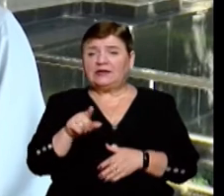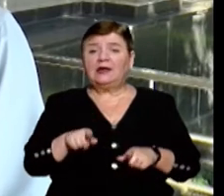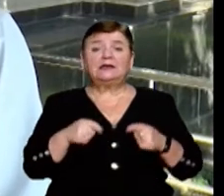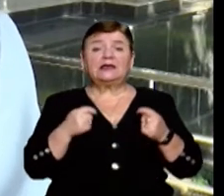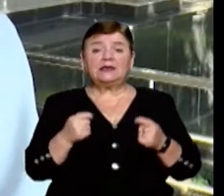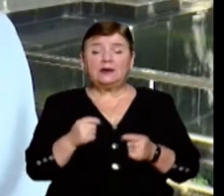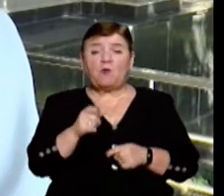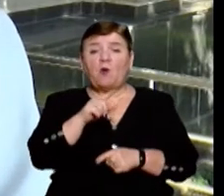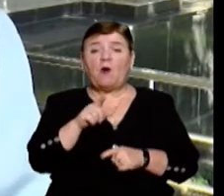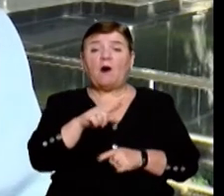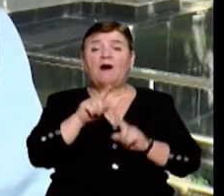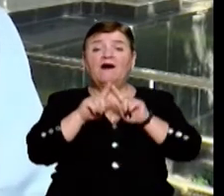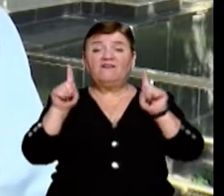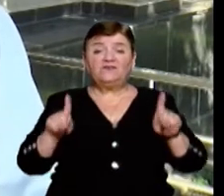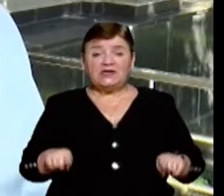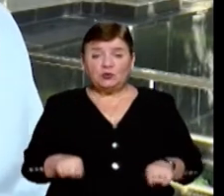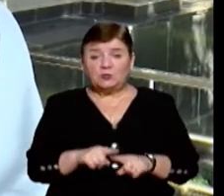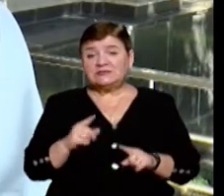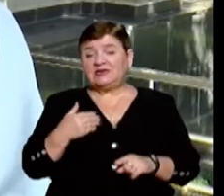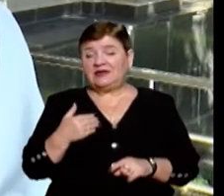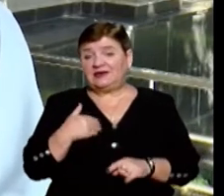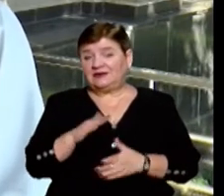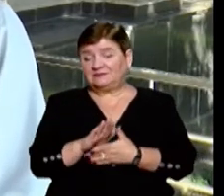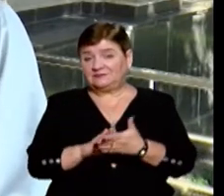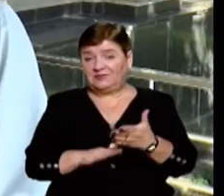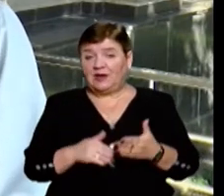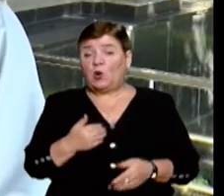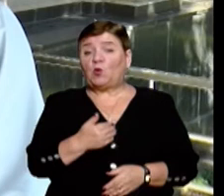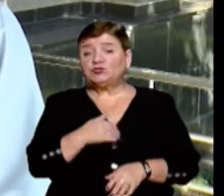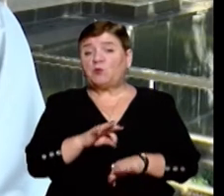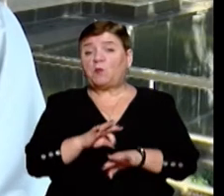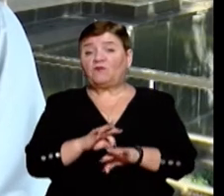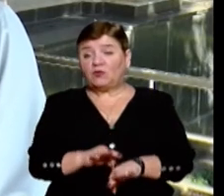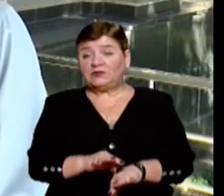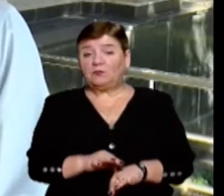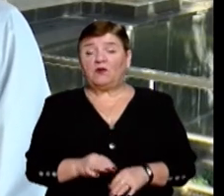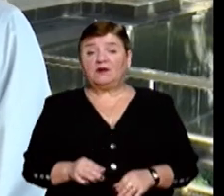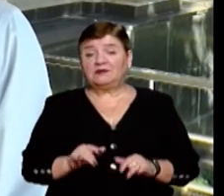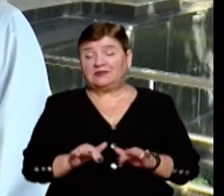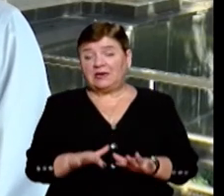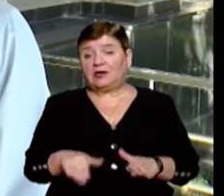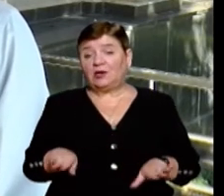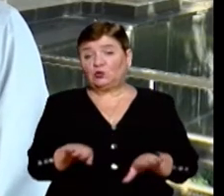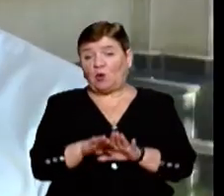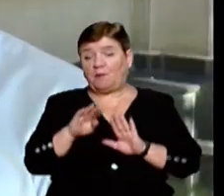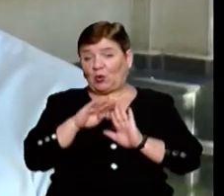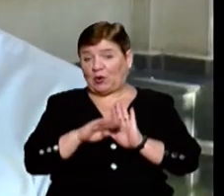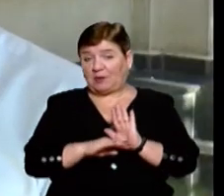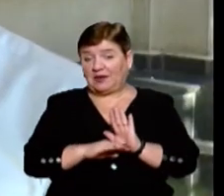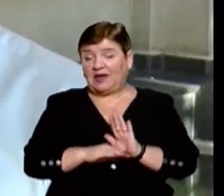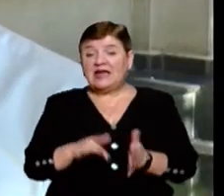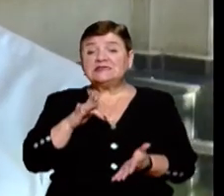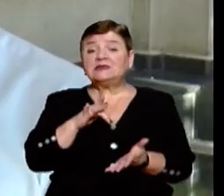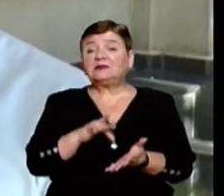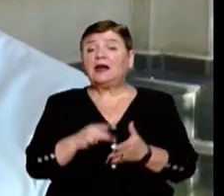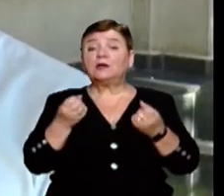надаємо відомості, чи задовольняється його заява, чи не задовольняється, і потім проводимо відповідні дії за програмним забезпеченням. Центральну виборчу